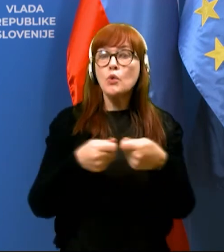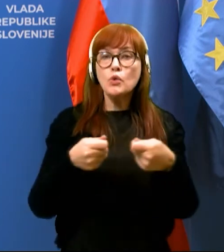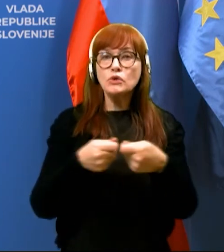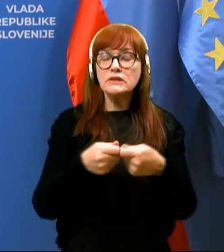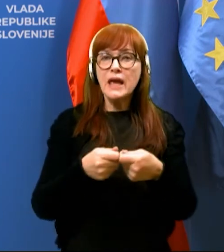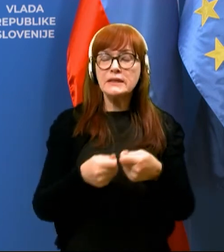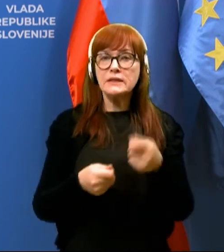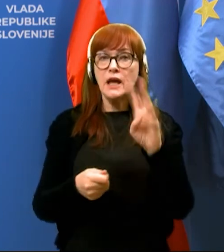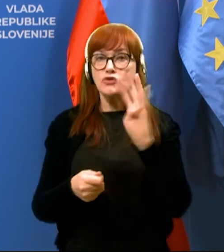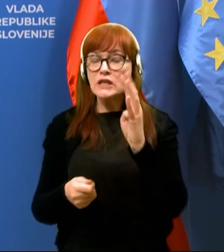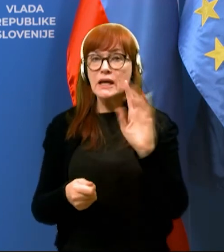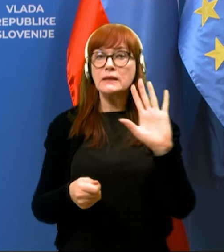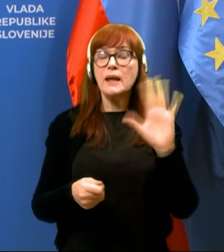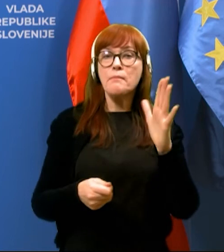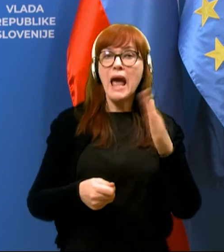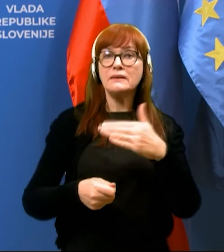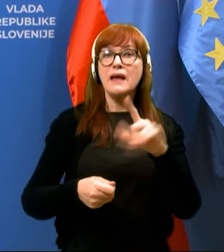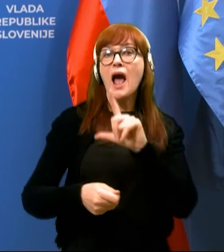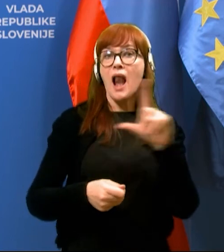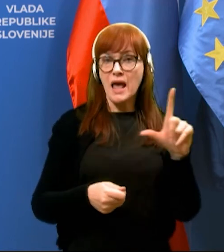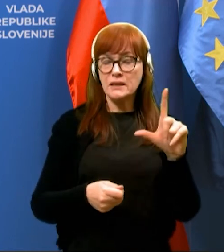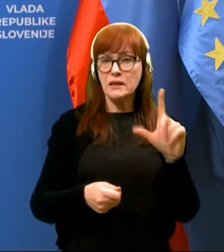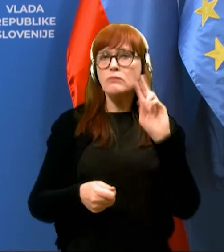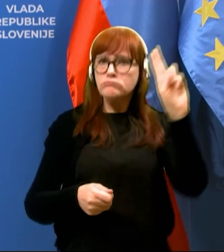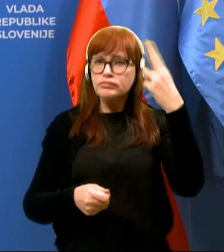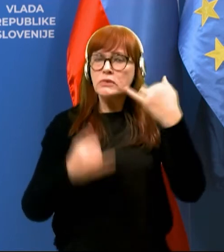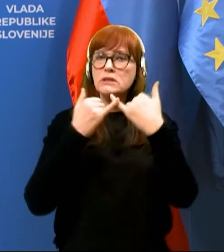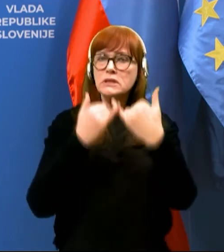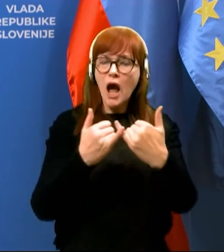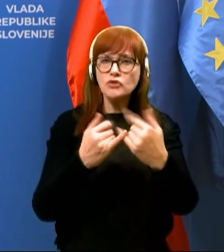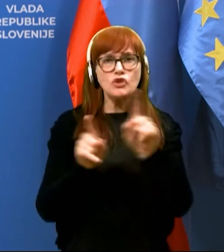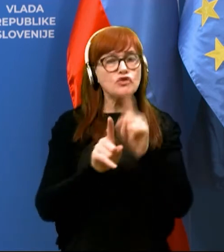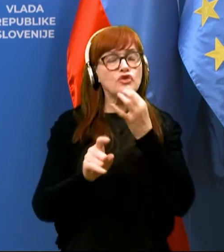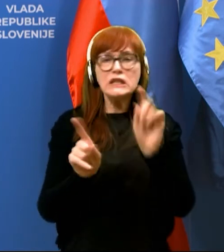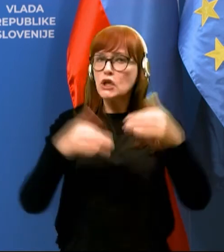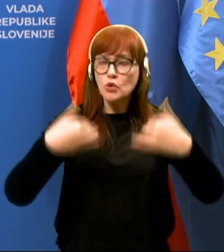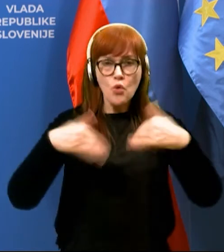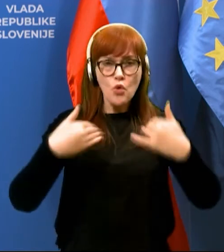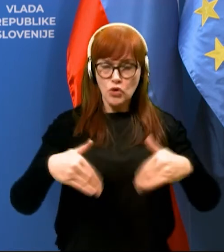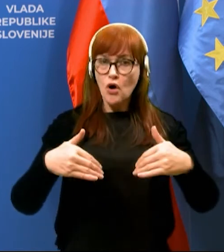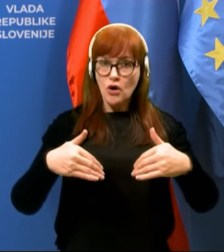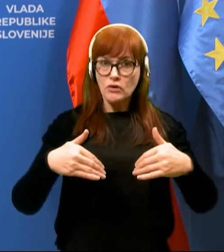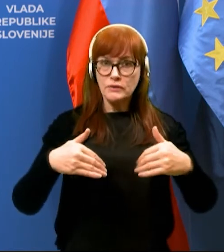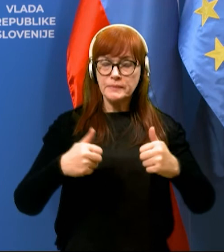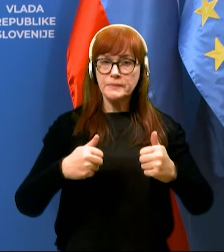četrtih, petih letnikov, pa bomo seveda pozvali starše, če ni nujno, da so v